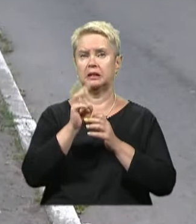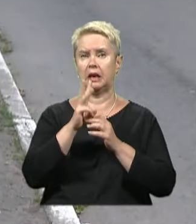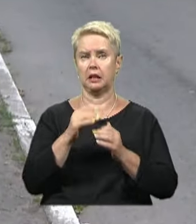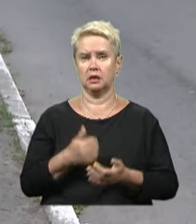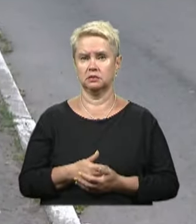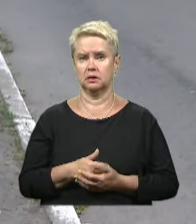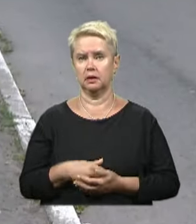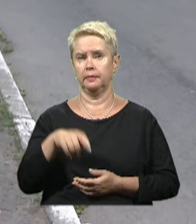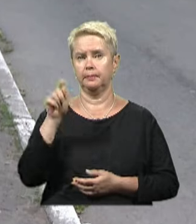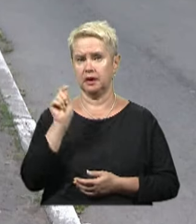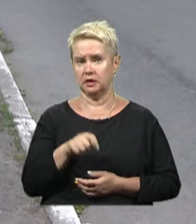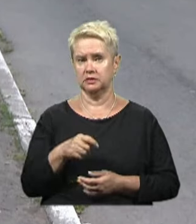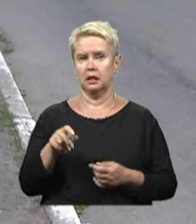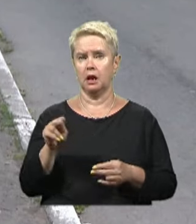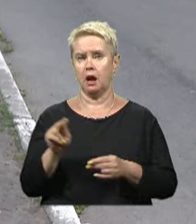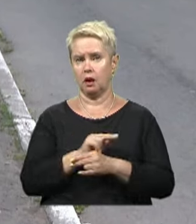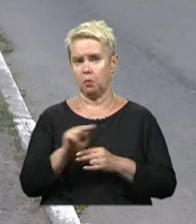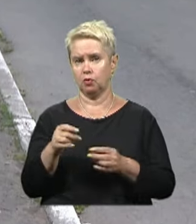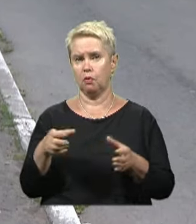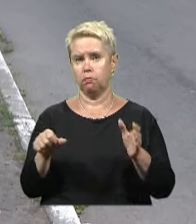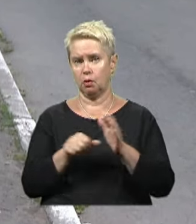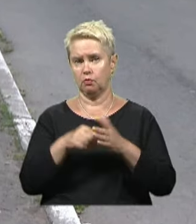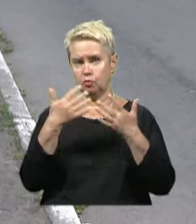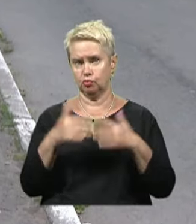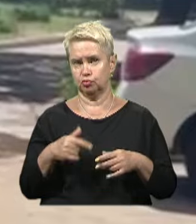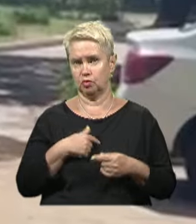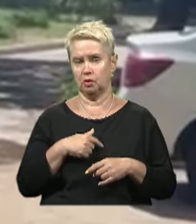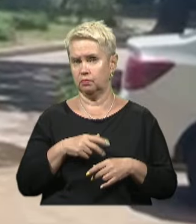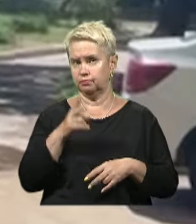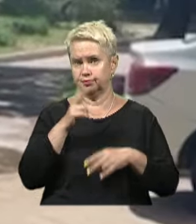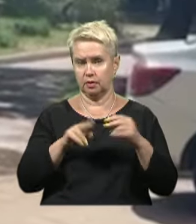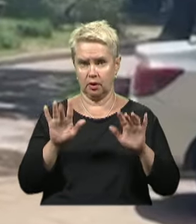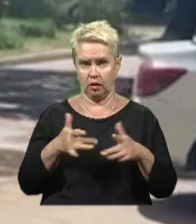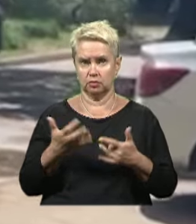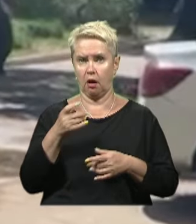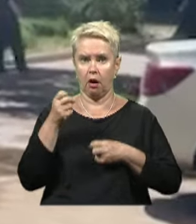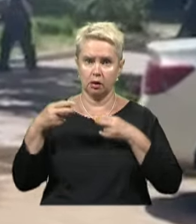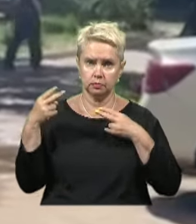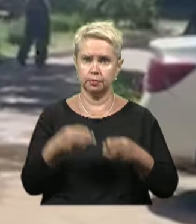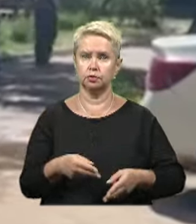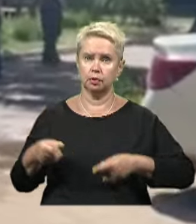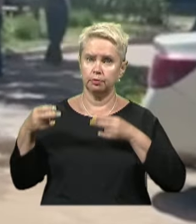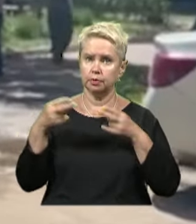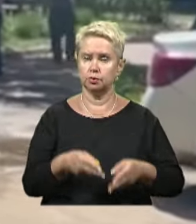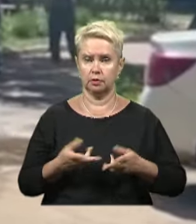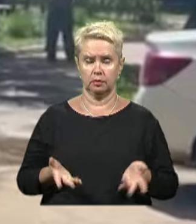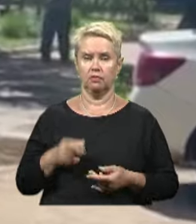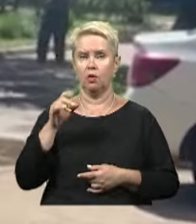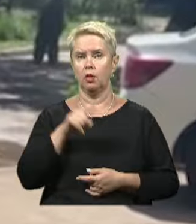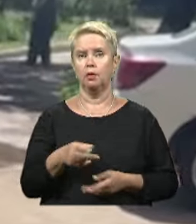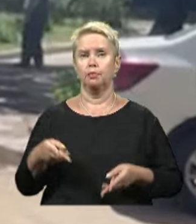-му приїзді ремонтної бригади ми вже збилися рахувати, скільки вони раз приїжджають. Вони